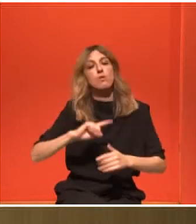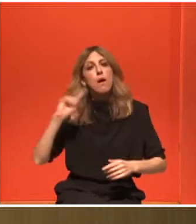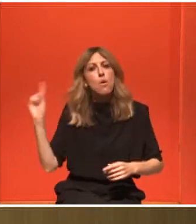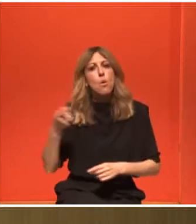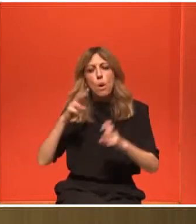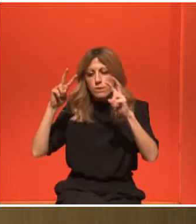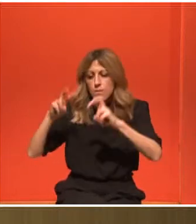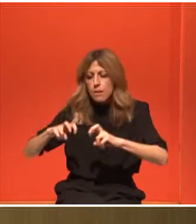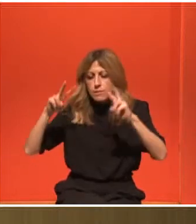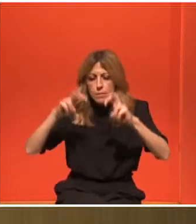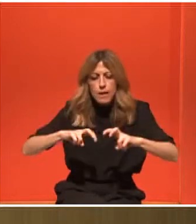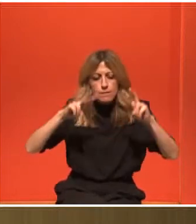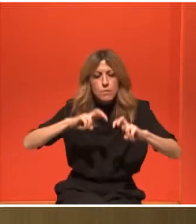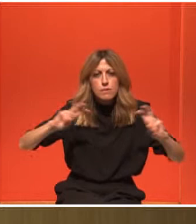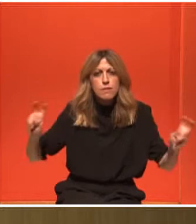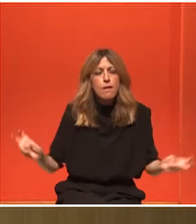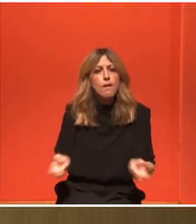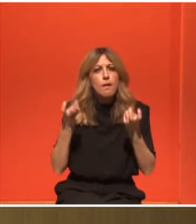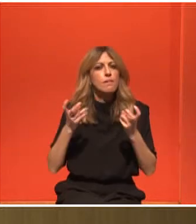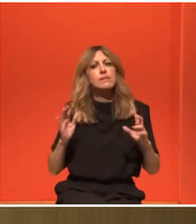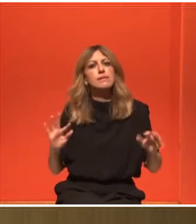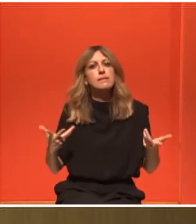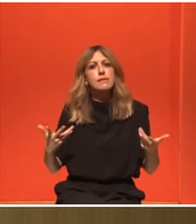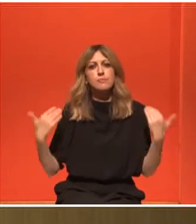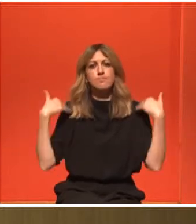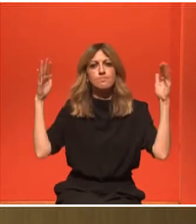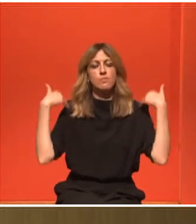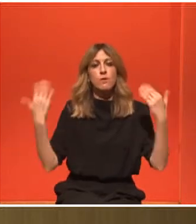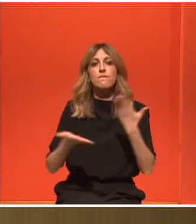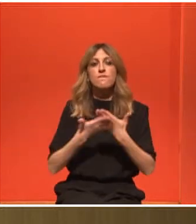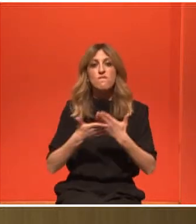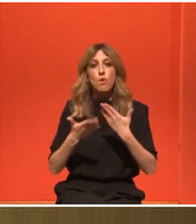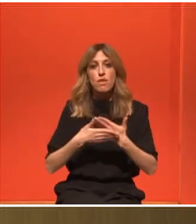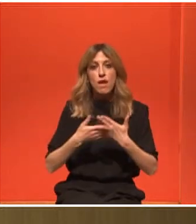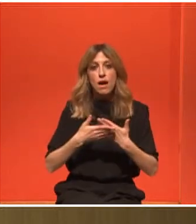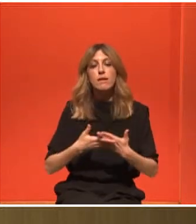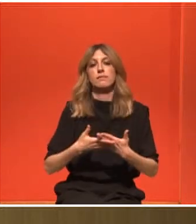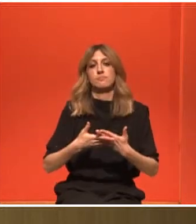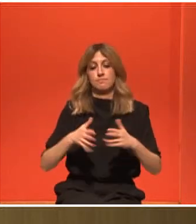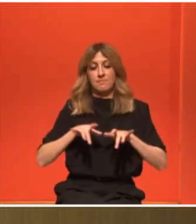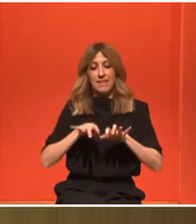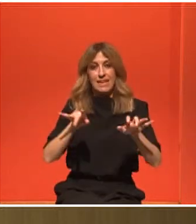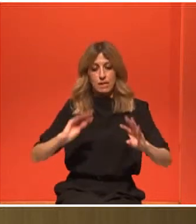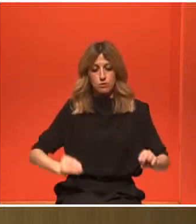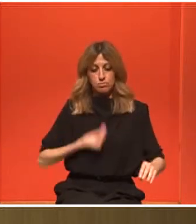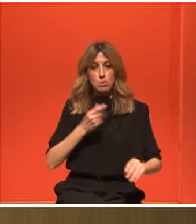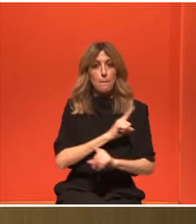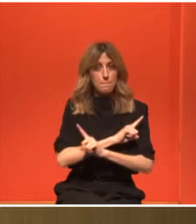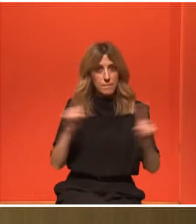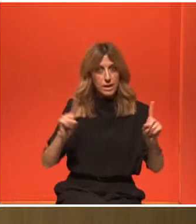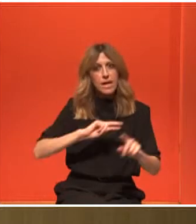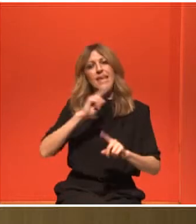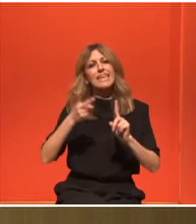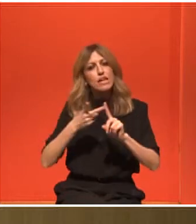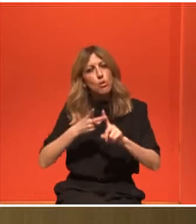όπου δείχνει την άσκηση να ενισχύει την ανοσοθεραπεία. Θα δώσω το λόγο στον καθηγητή